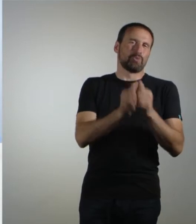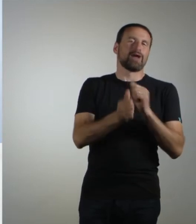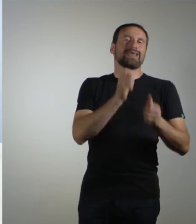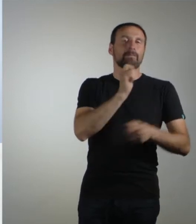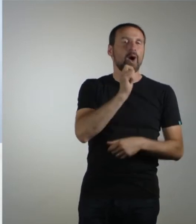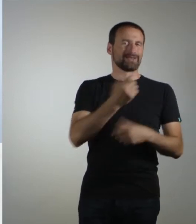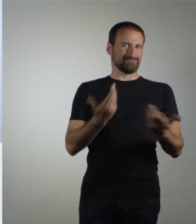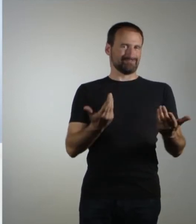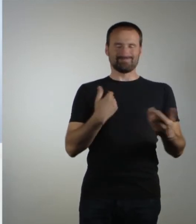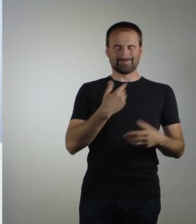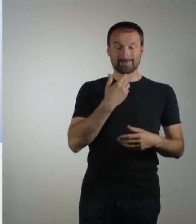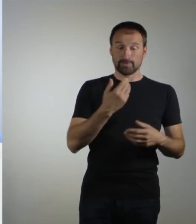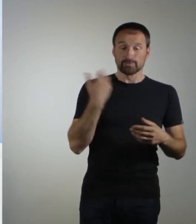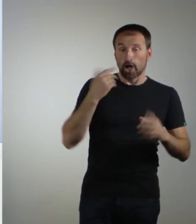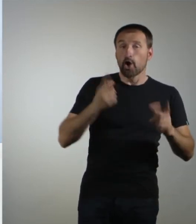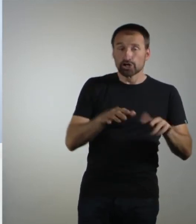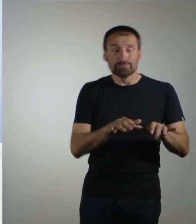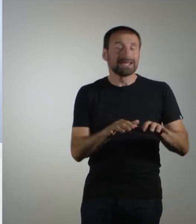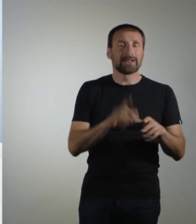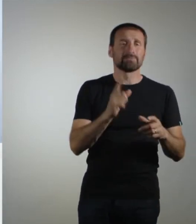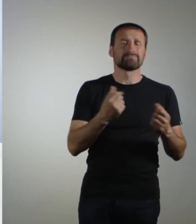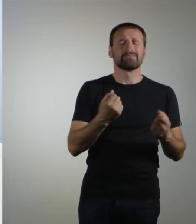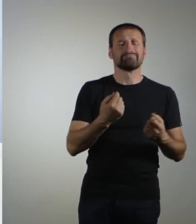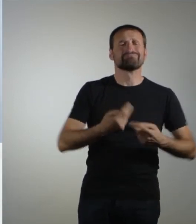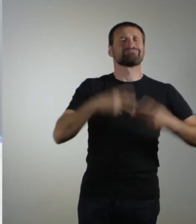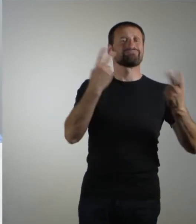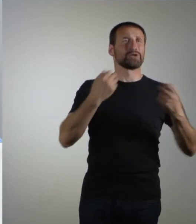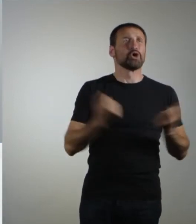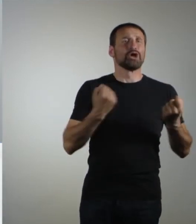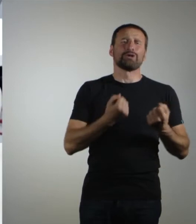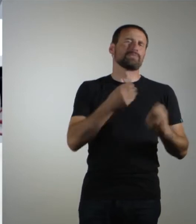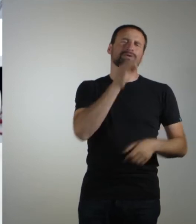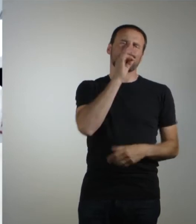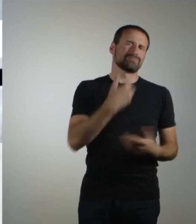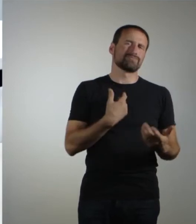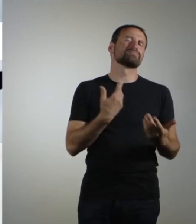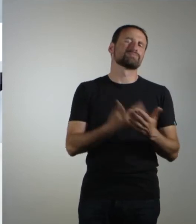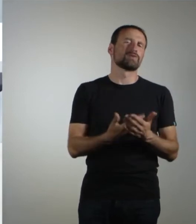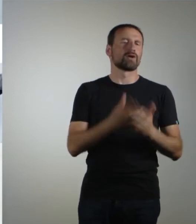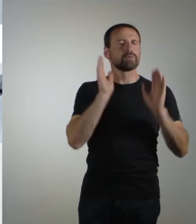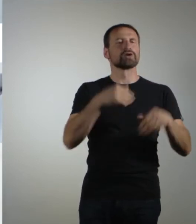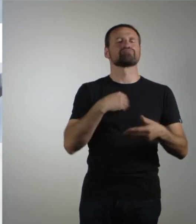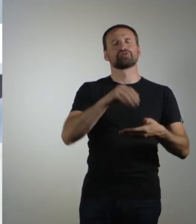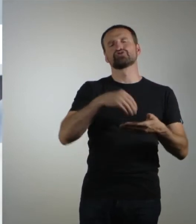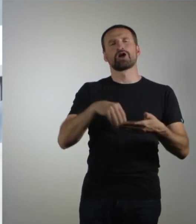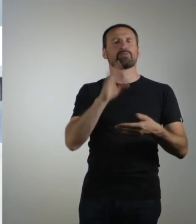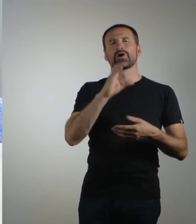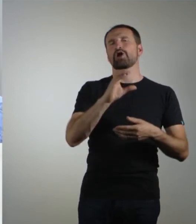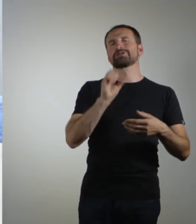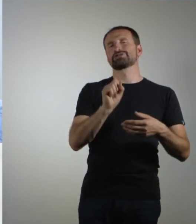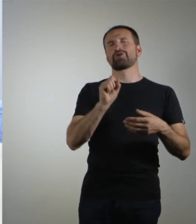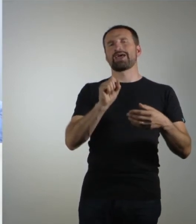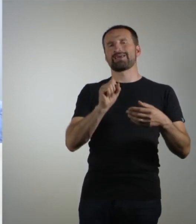gereicht für ein bisschen mehr. Und dann habe ich gesagt, gut, dann werde ich halt einfach quasi E-Sport-Journalist. Dann habe ich halt Counter-Strike-Spiele kommentiert als Sportkommentator,